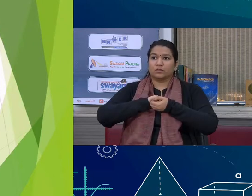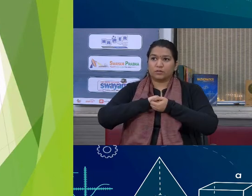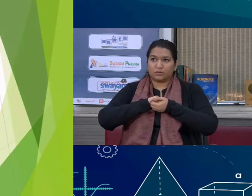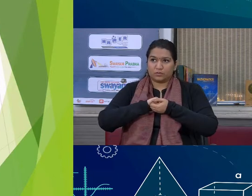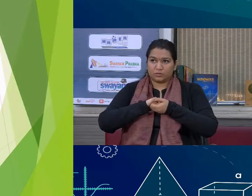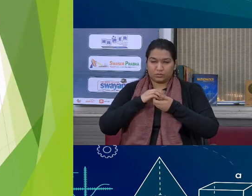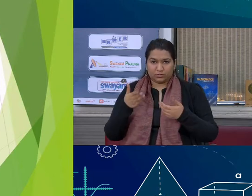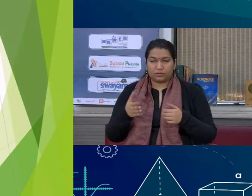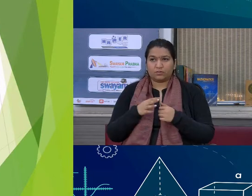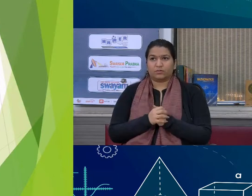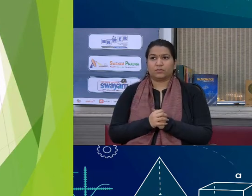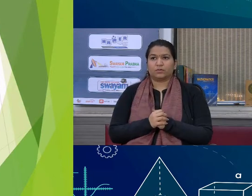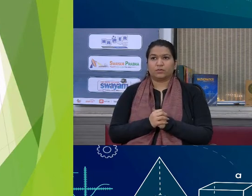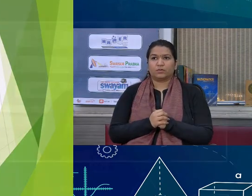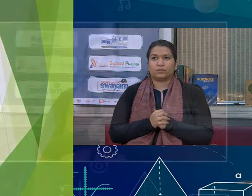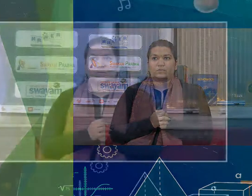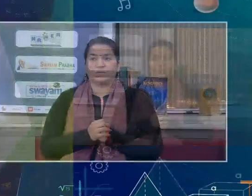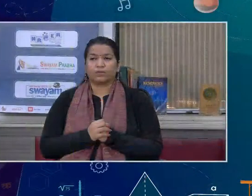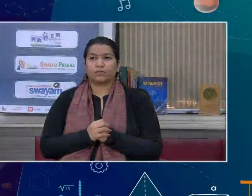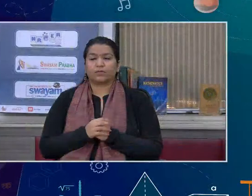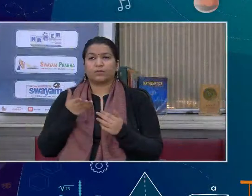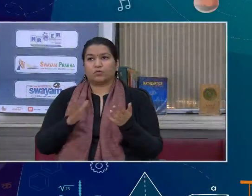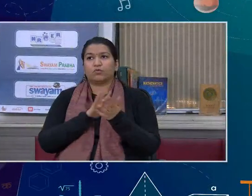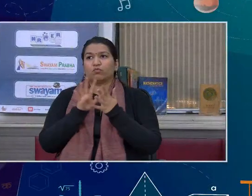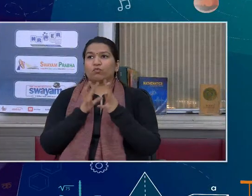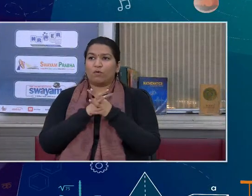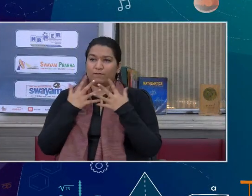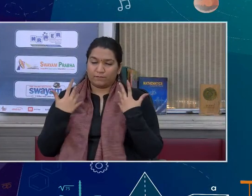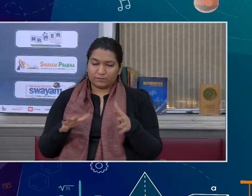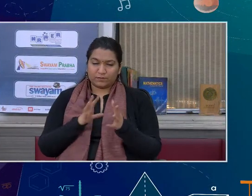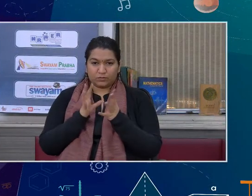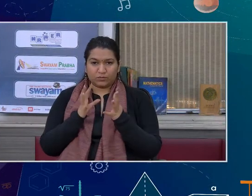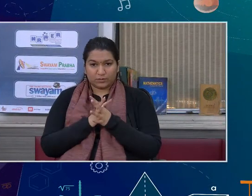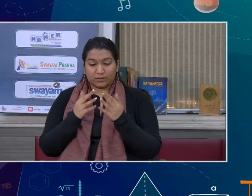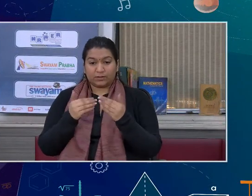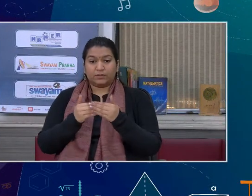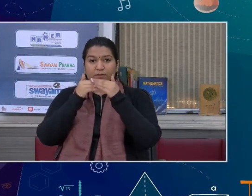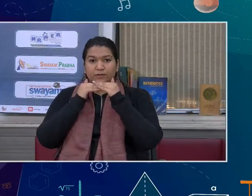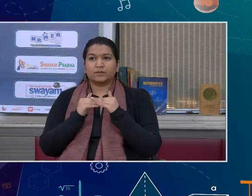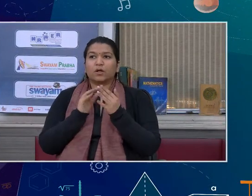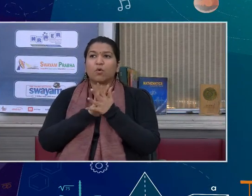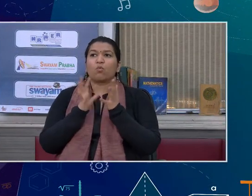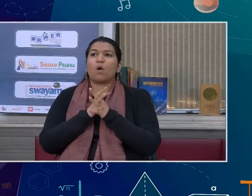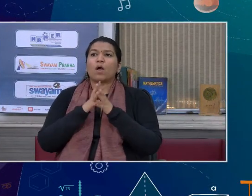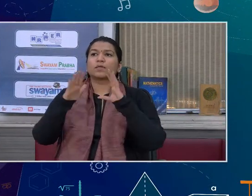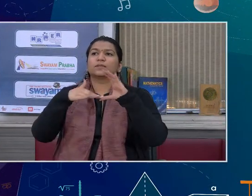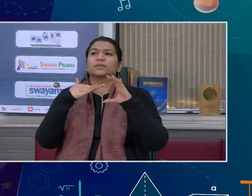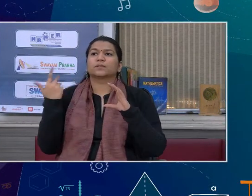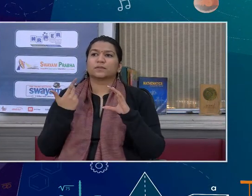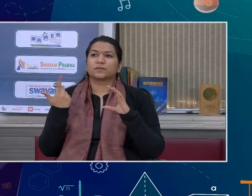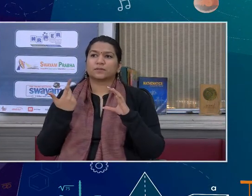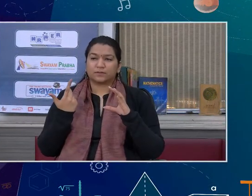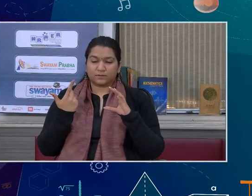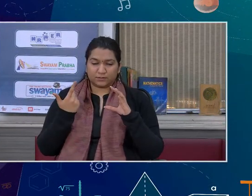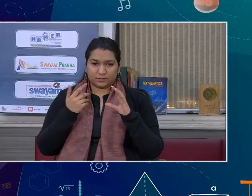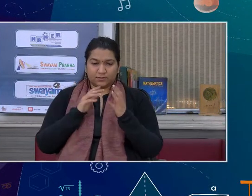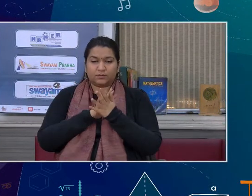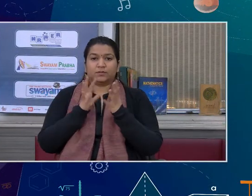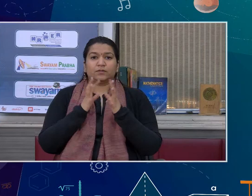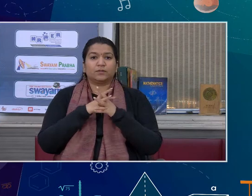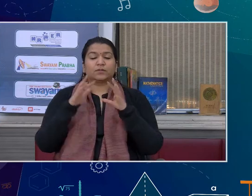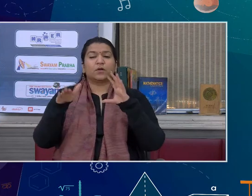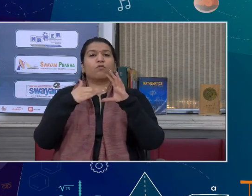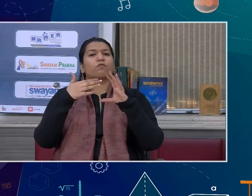शर्ण तो यह हमारा homework और homework modification है लेकिन इसको submit करने के लिए यानि ग्रह कारे प्रस्तृति